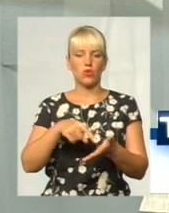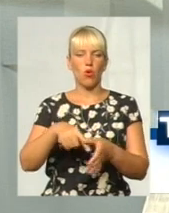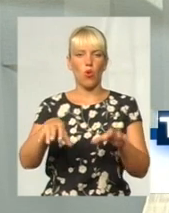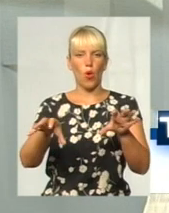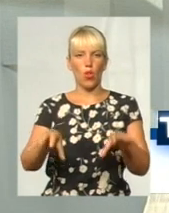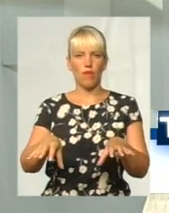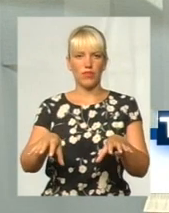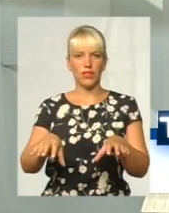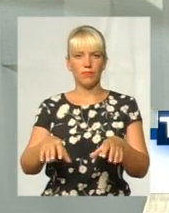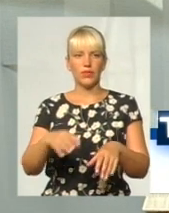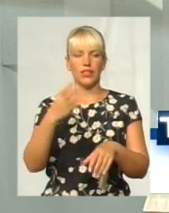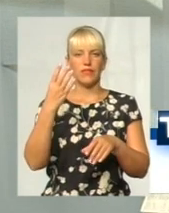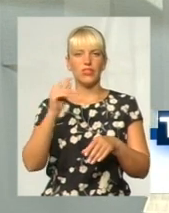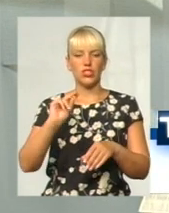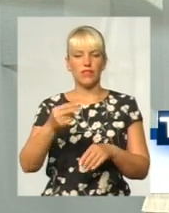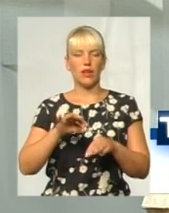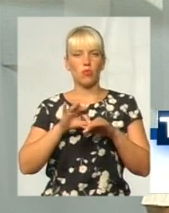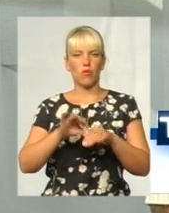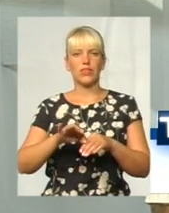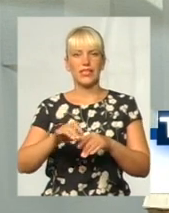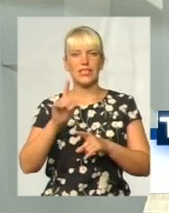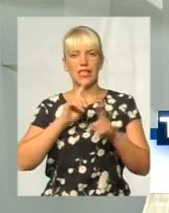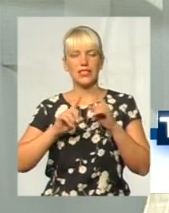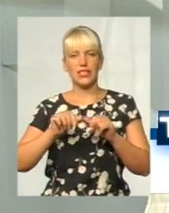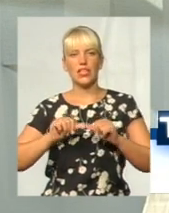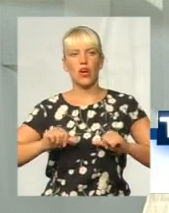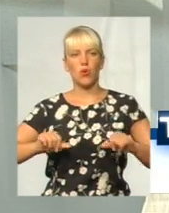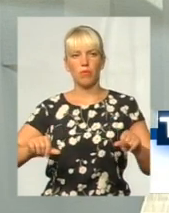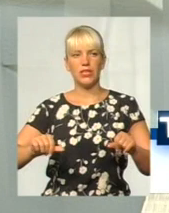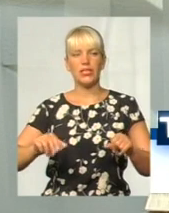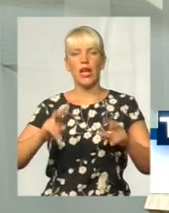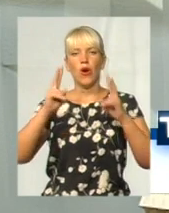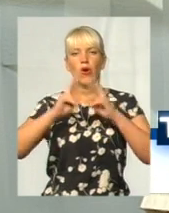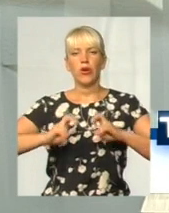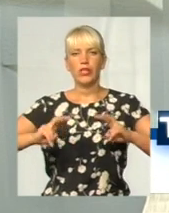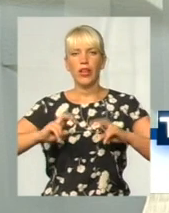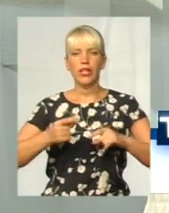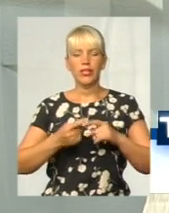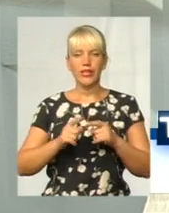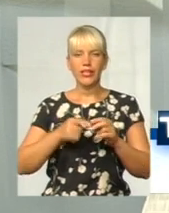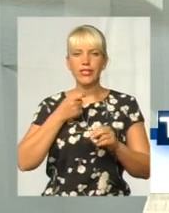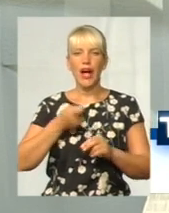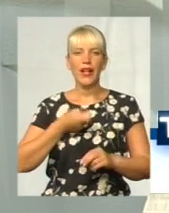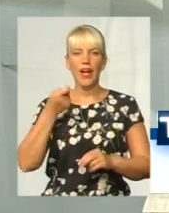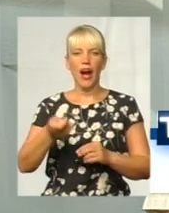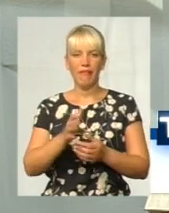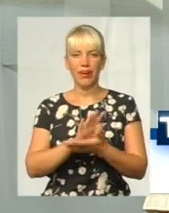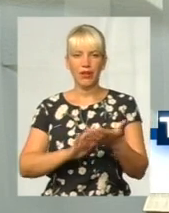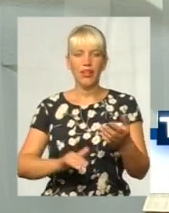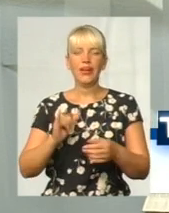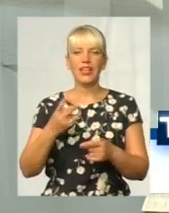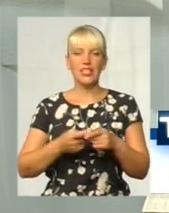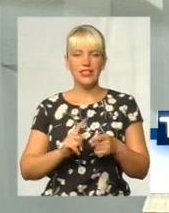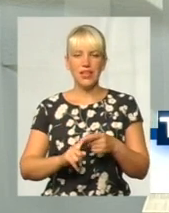в четверг провести засідання комісії ТЕП та НС, розглянути дані заяви на засідання комісії, на